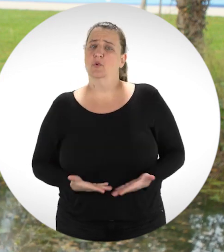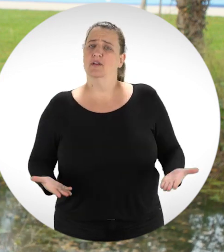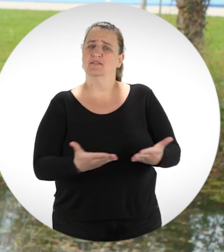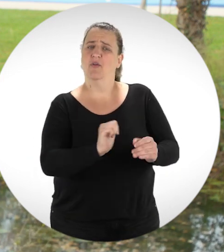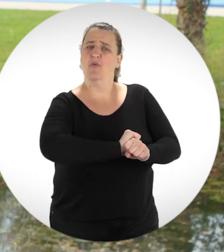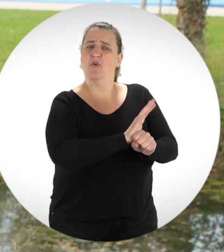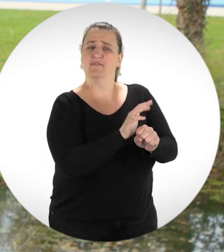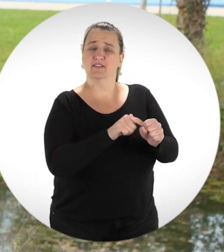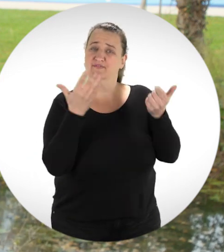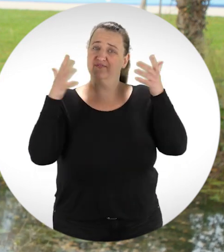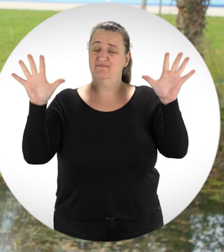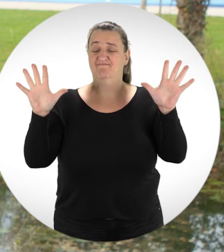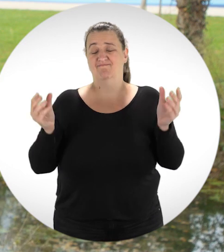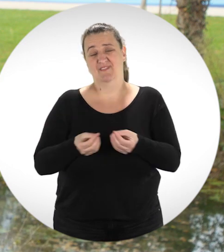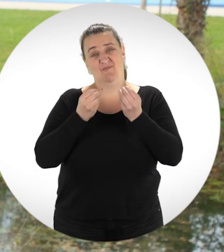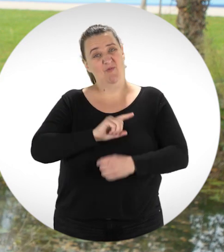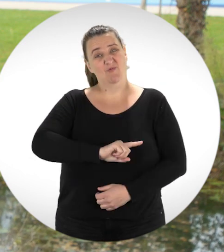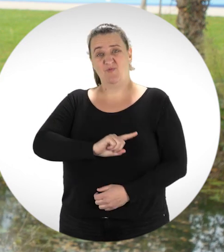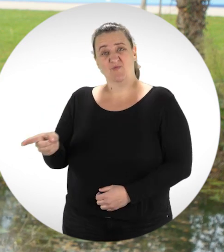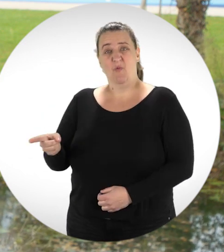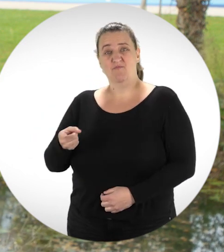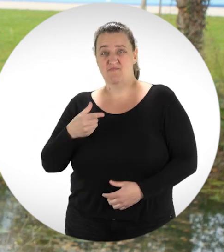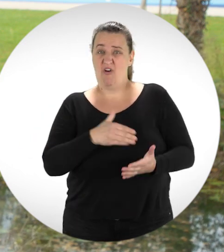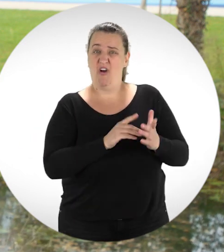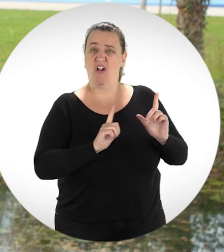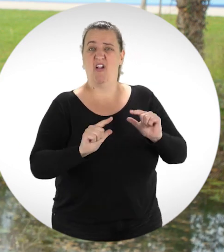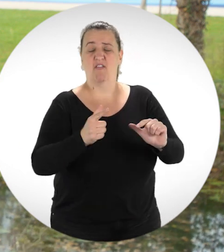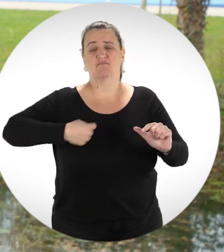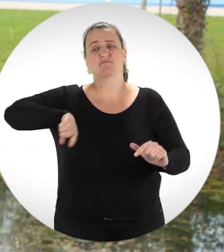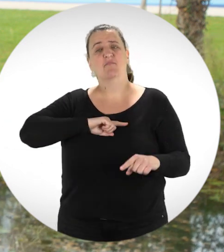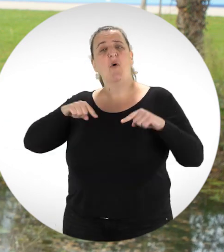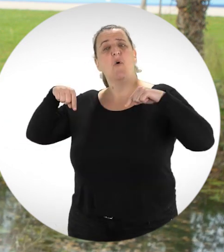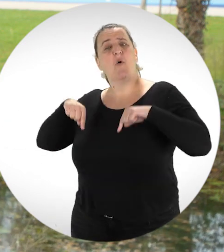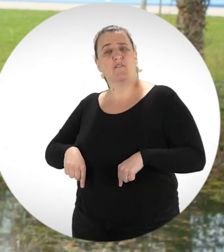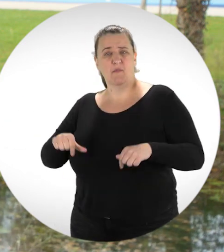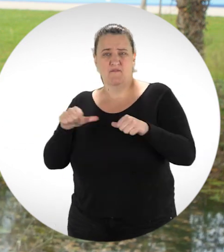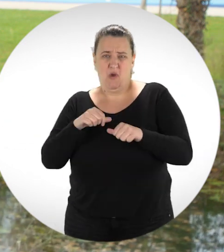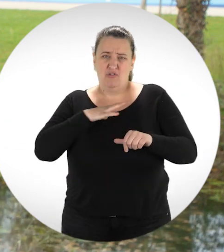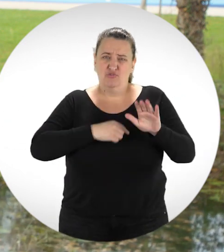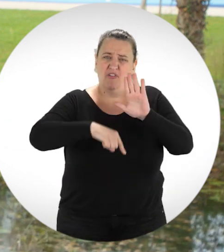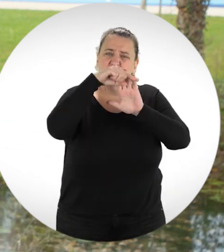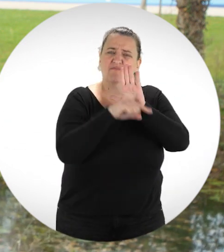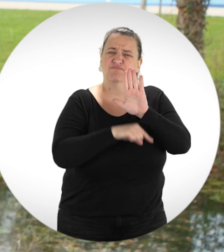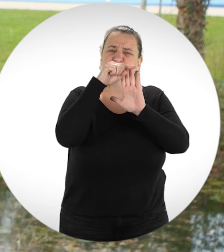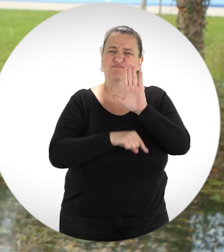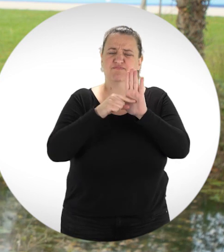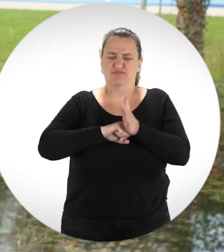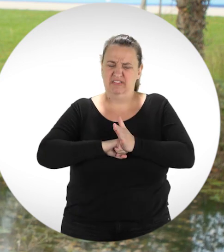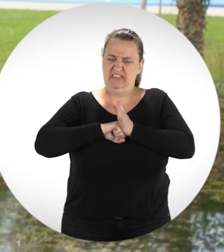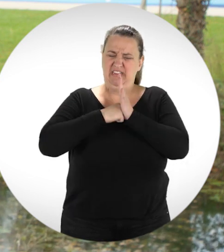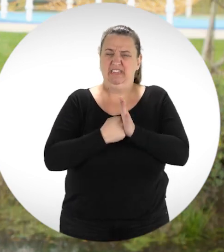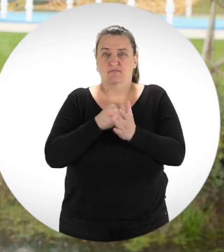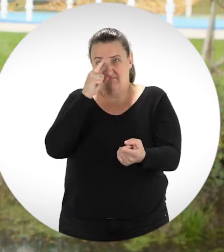malheureusement, n'est pas terminée, comme en témoignent les mesures mises en place récemment encore par le gouvernement et qui nous obligent à la